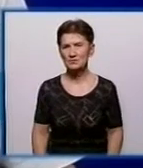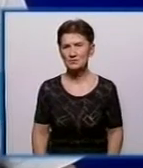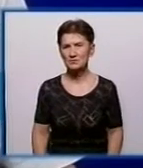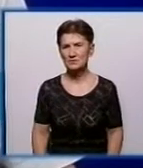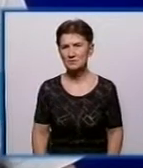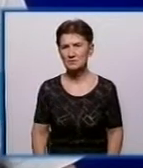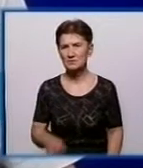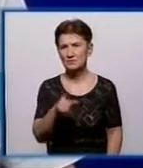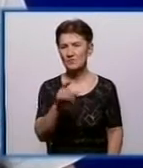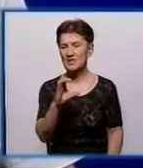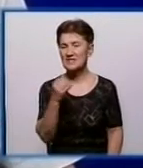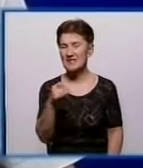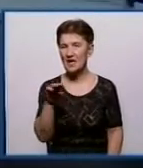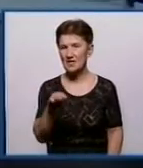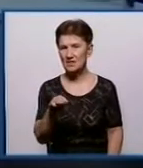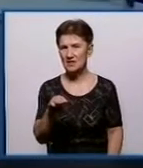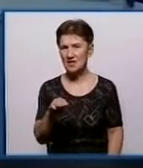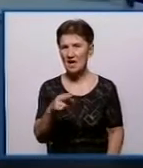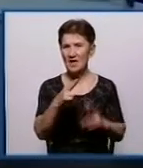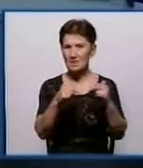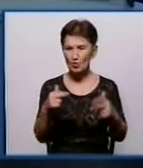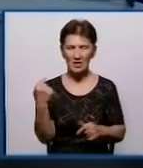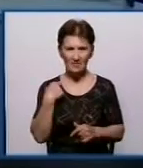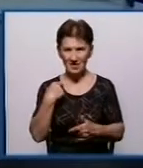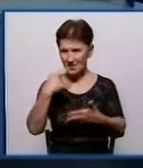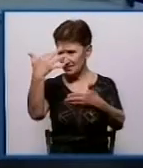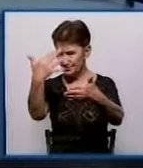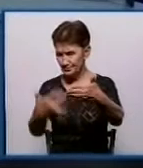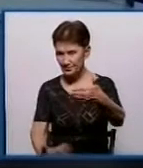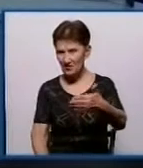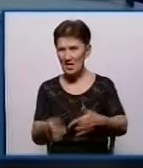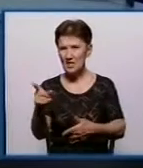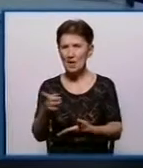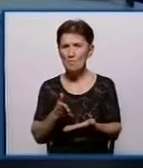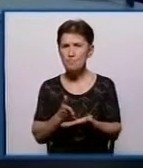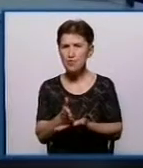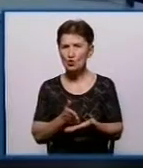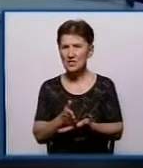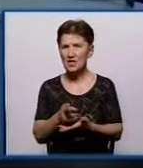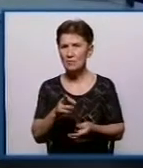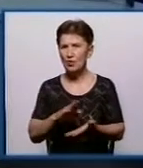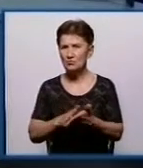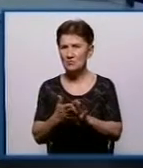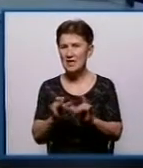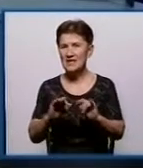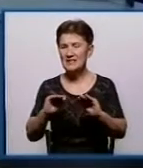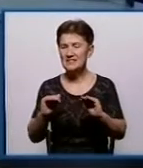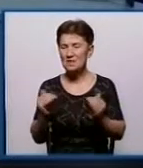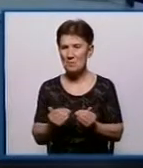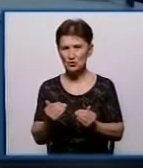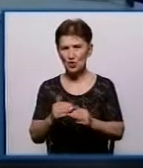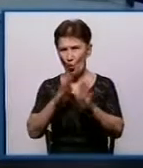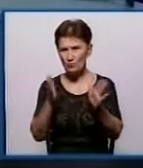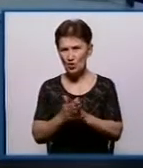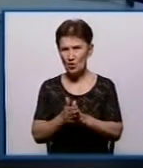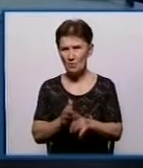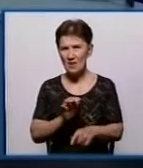сайті водогону Дніпро-Кіровград, зокрема, зазначається, що перегляд на послуги зумовлений ще із зменшенням обсягів реалізації